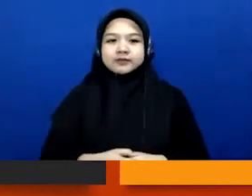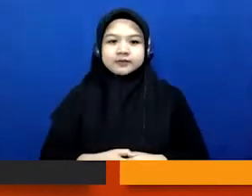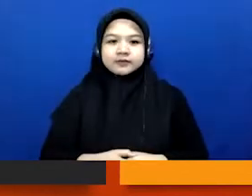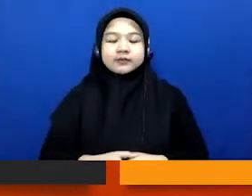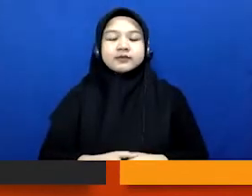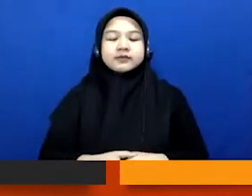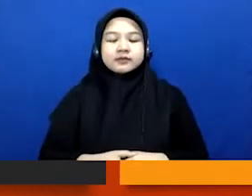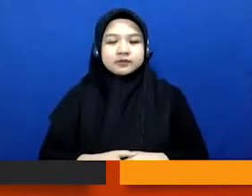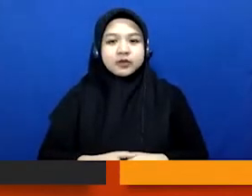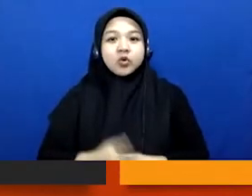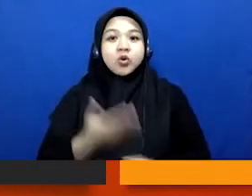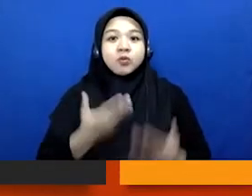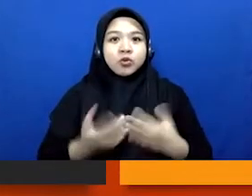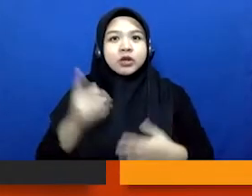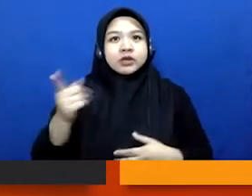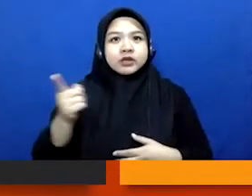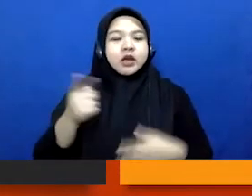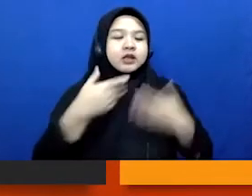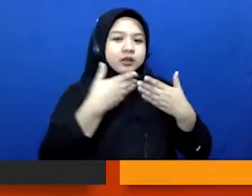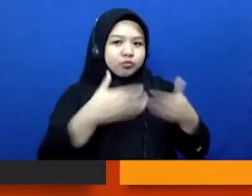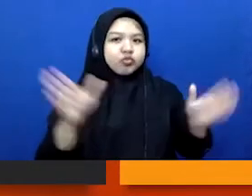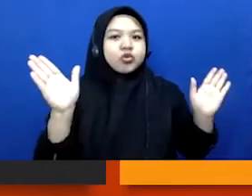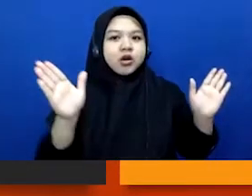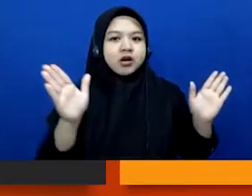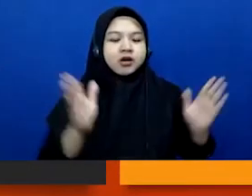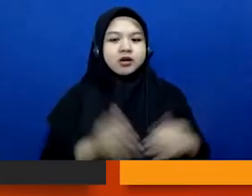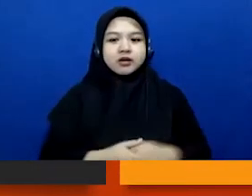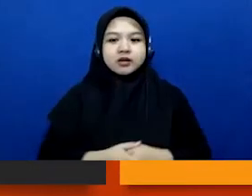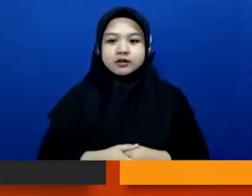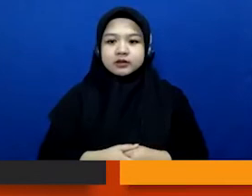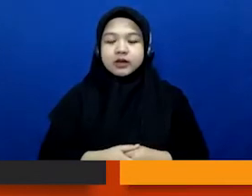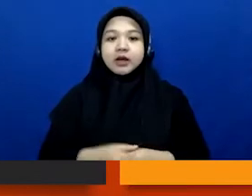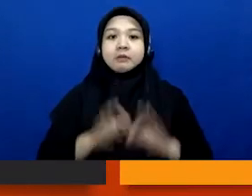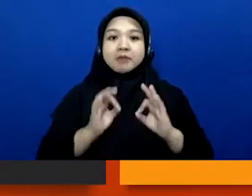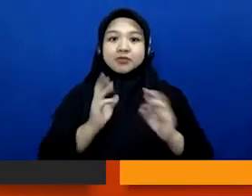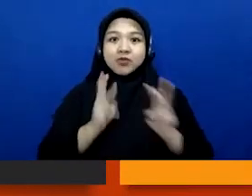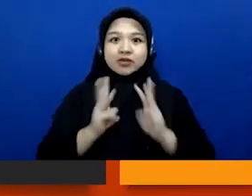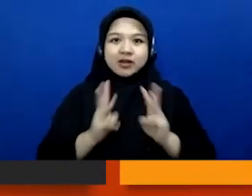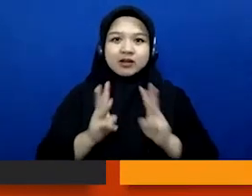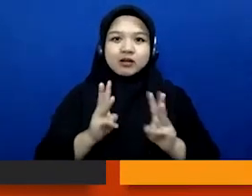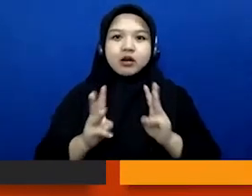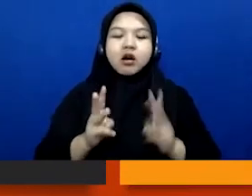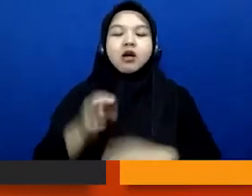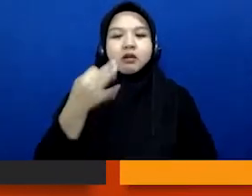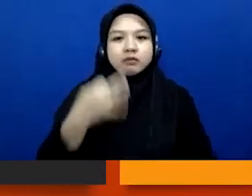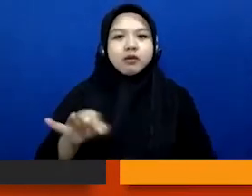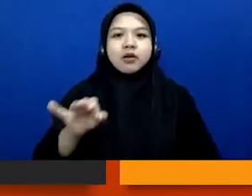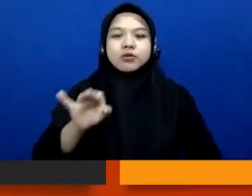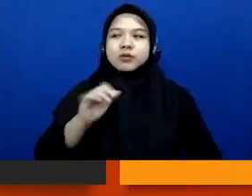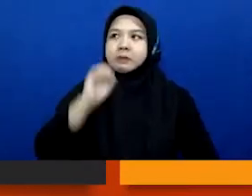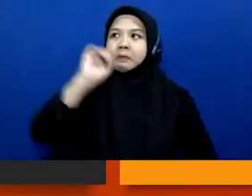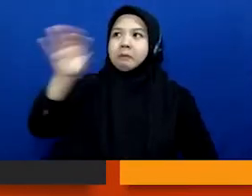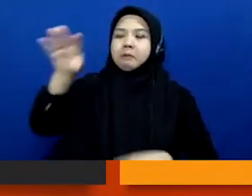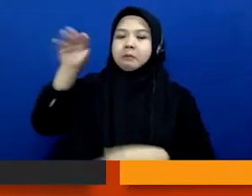mungkin dia akan terbuka nah di tengah wawancara itu barulah kemudian teman-teman memasukkan